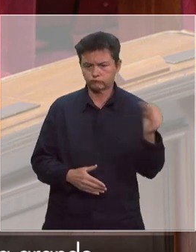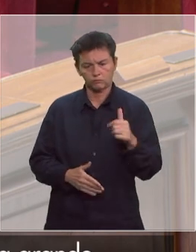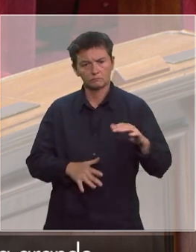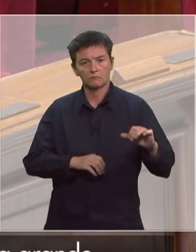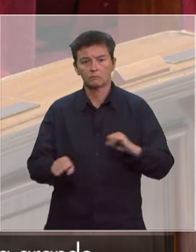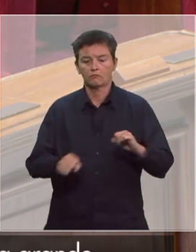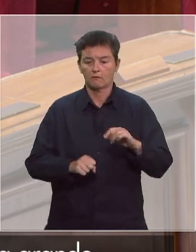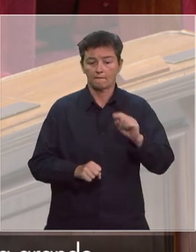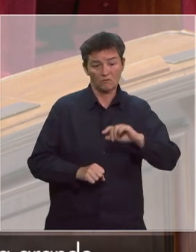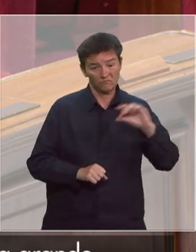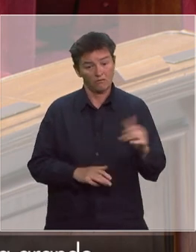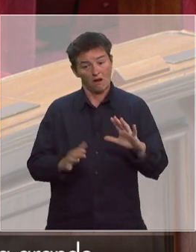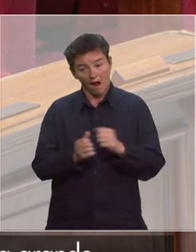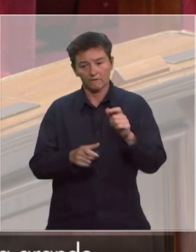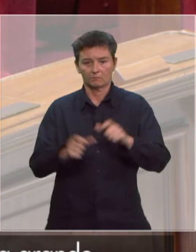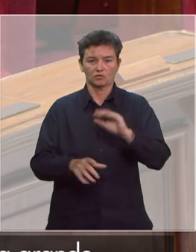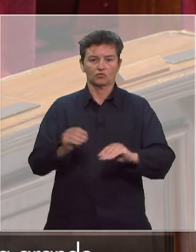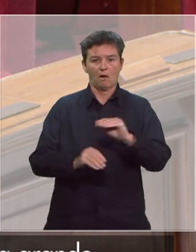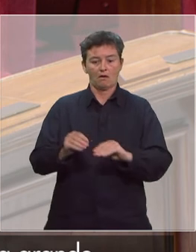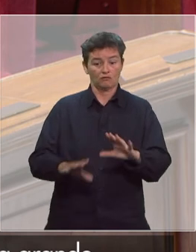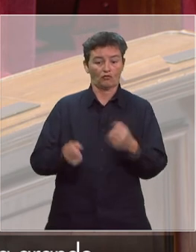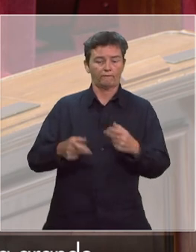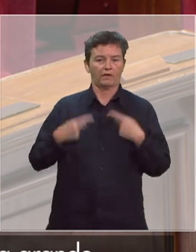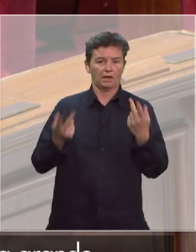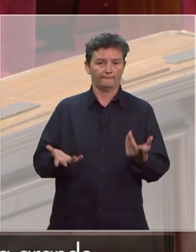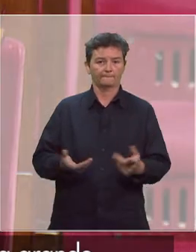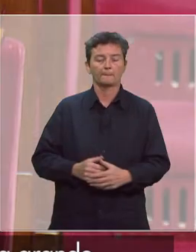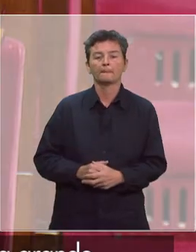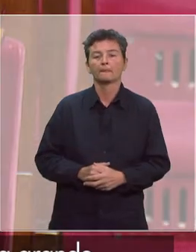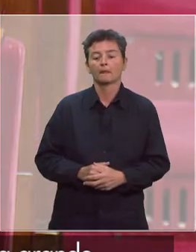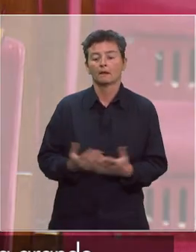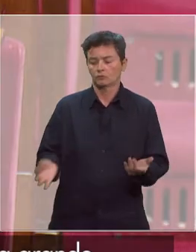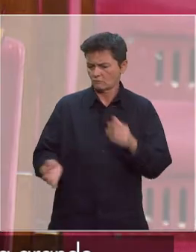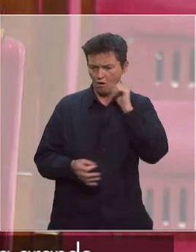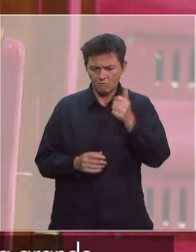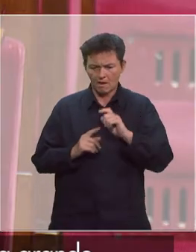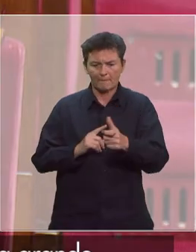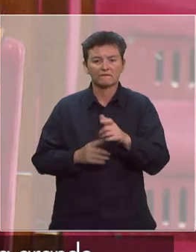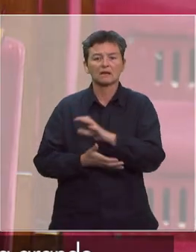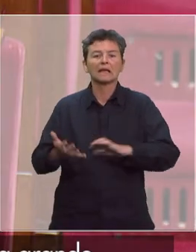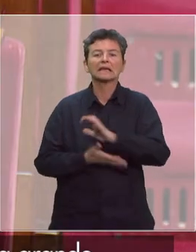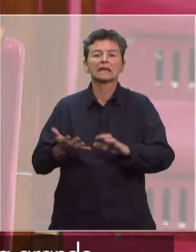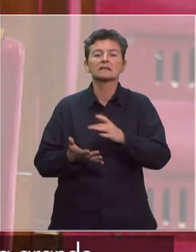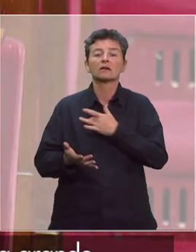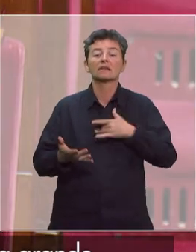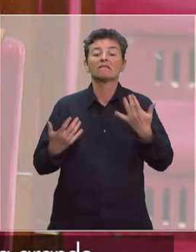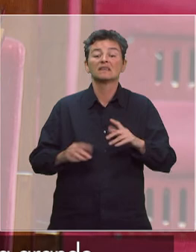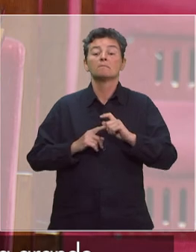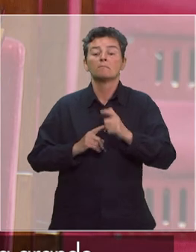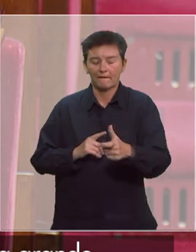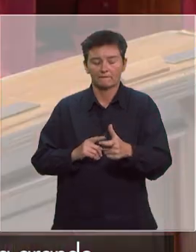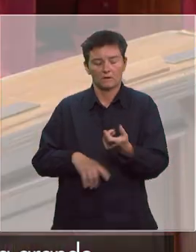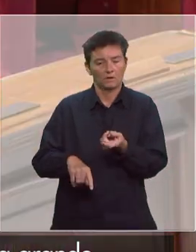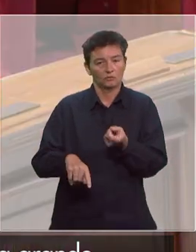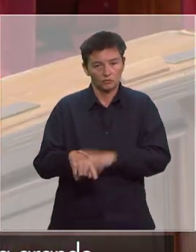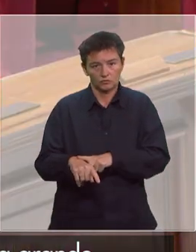mobilisation avec les soignants qui sauvent des vies et je crois que dans le jour d'après cette crise sanitaire, nous aurons à repenser,